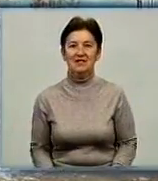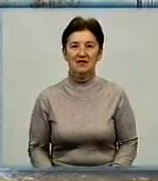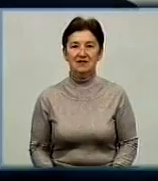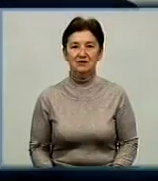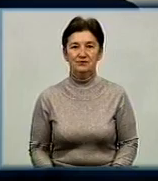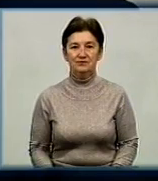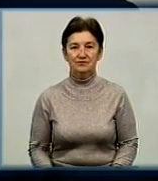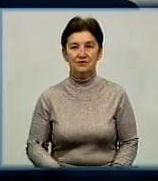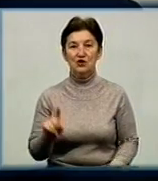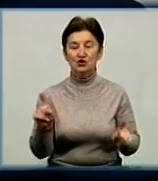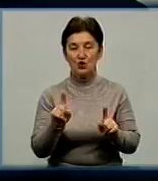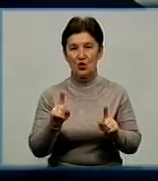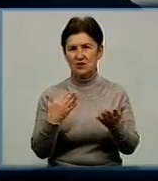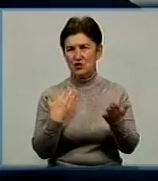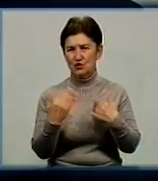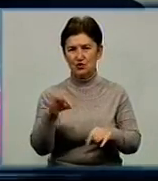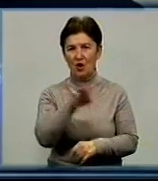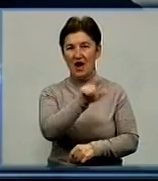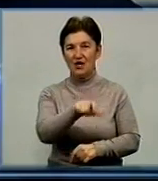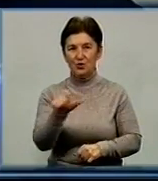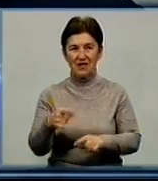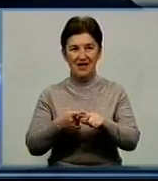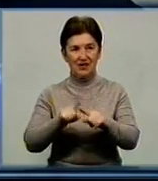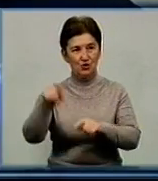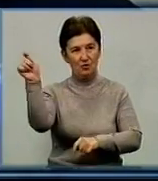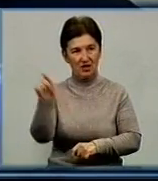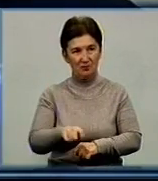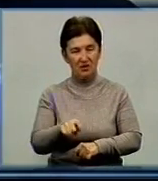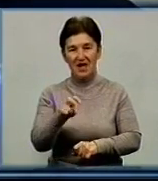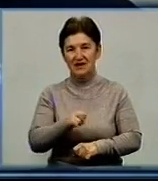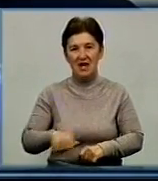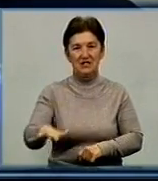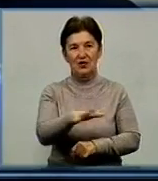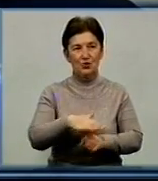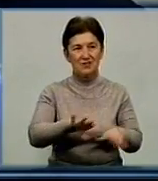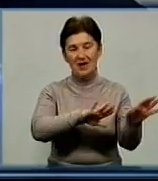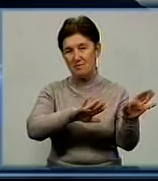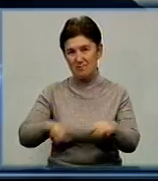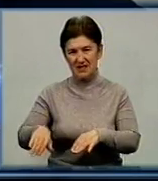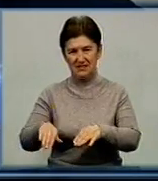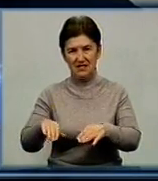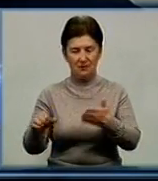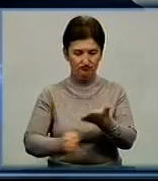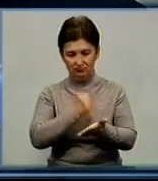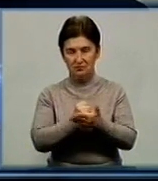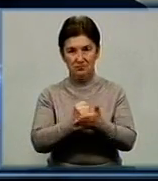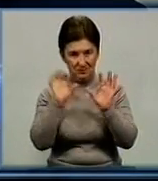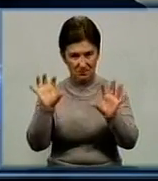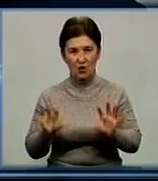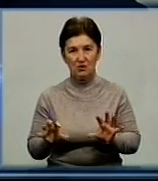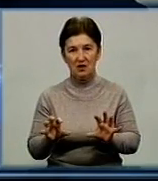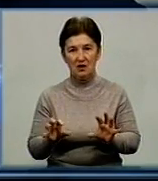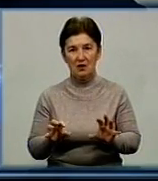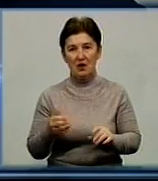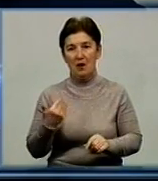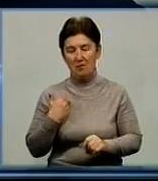Що стосується людей, які прибудуть до нас на території після набрання чинності цієї постанови, то